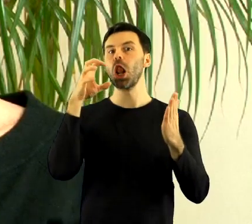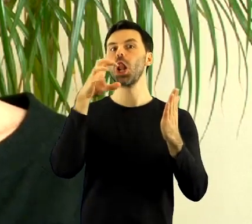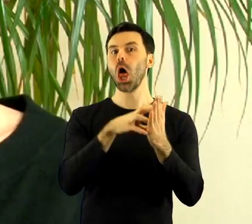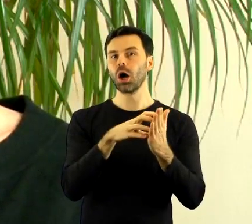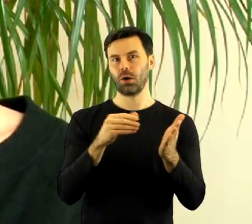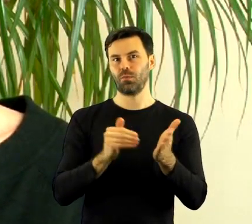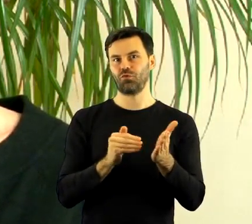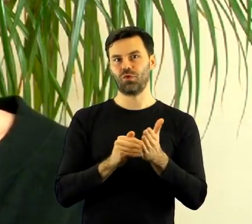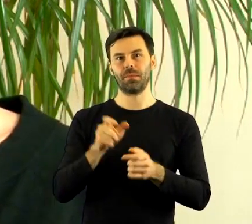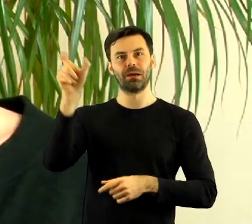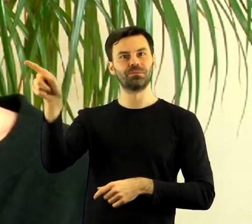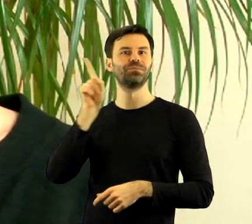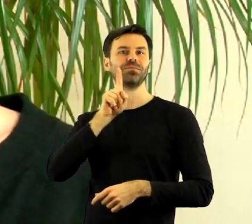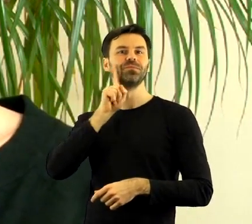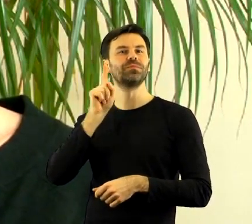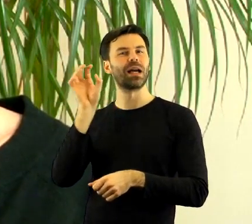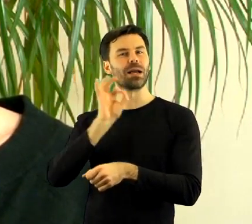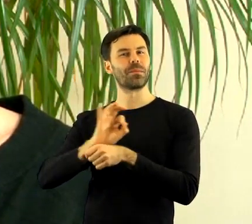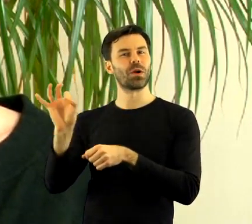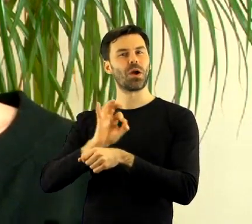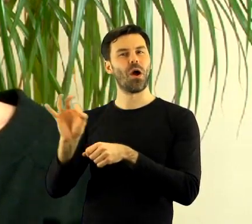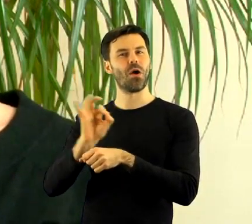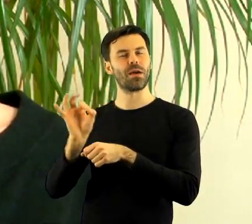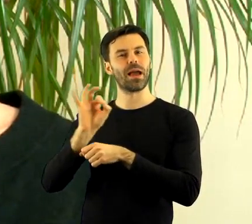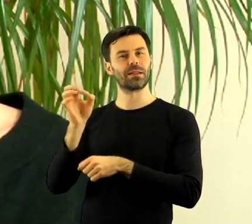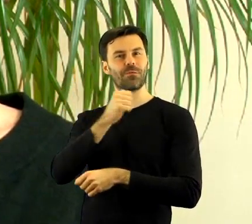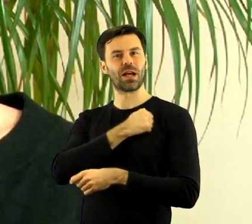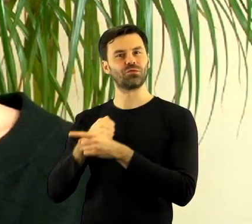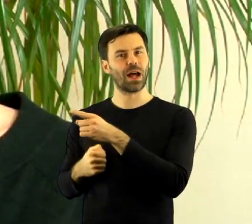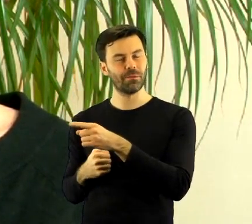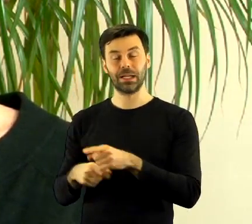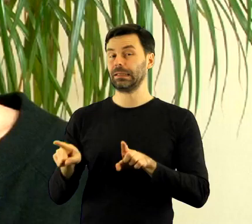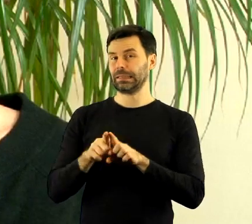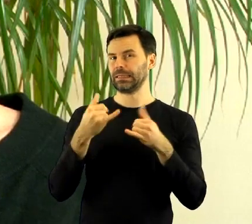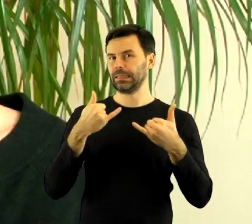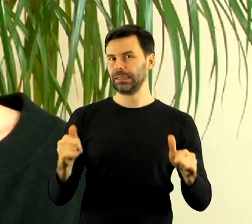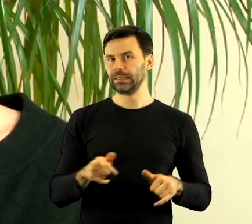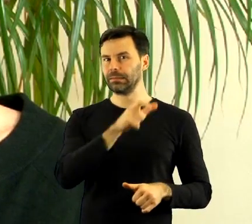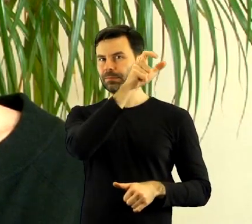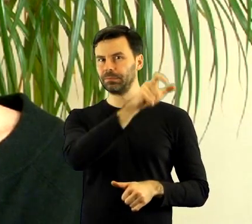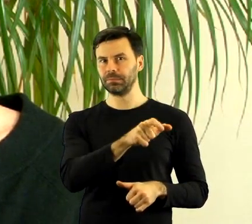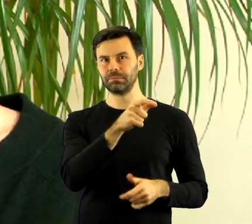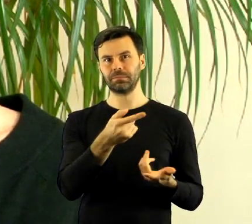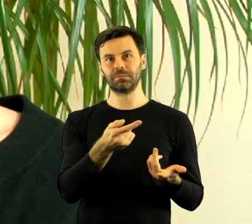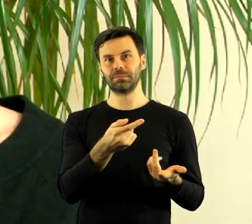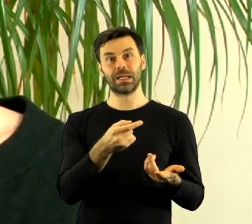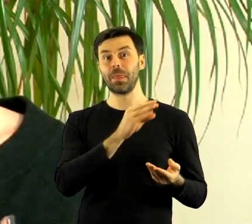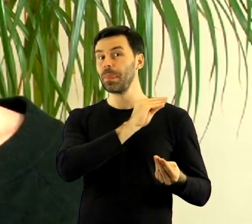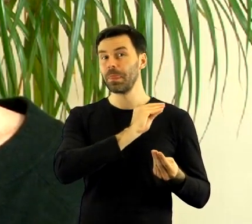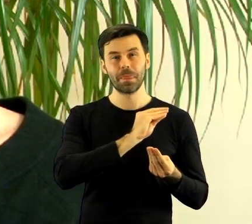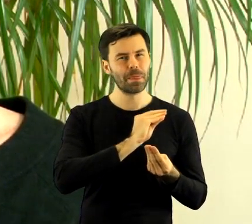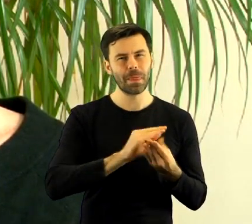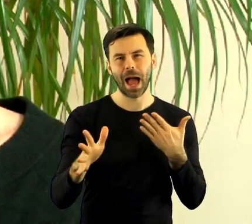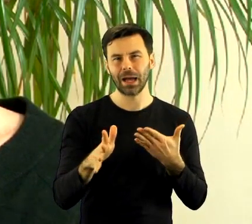za darmo, grafik z Warszawy. Ktoś inny z kolei nie wziął nic za